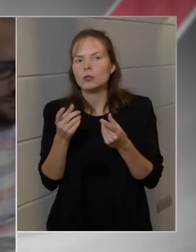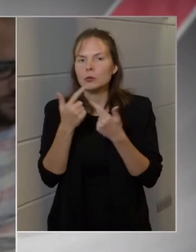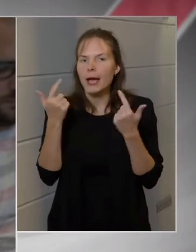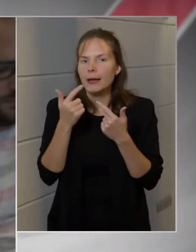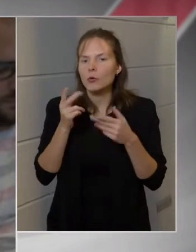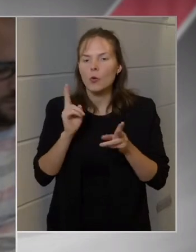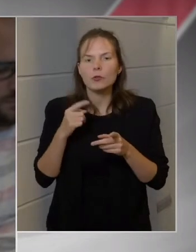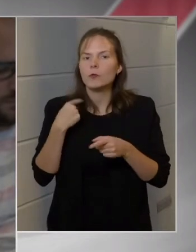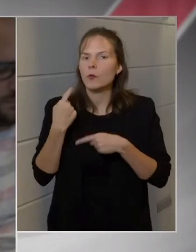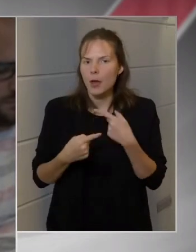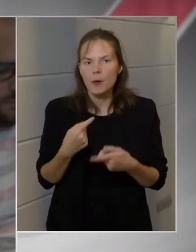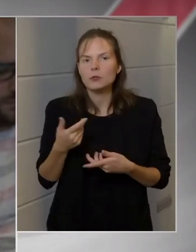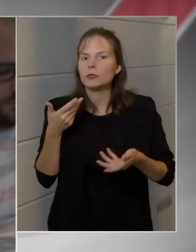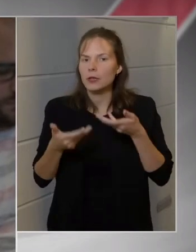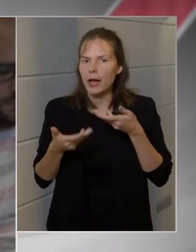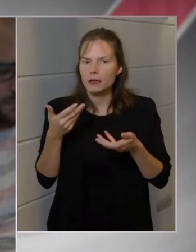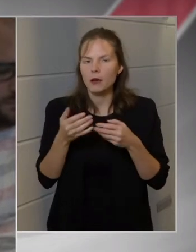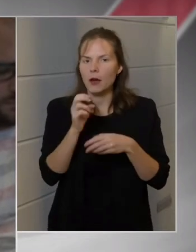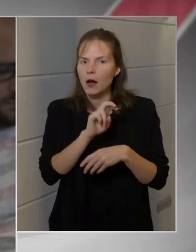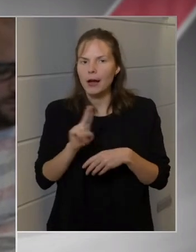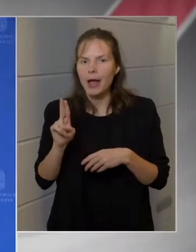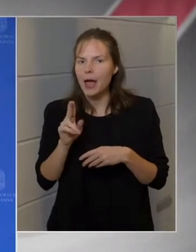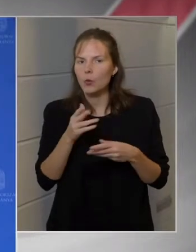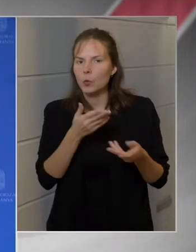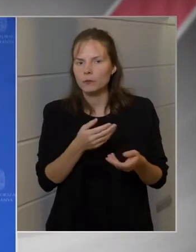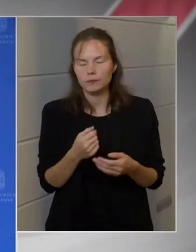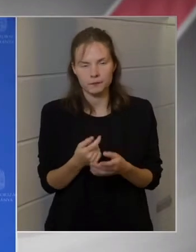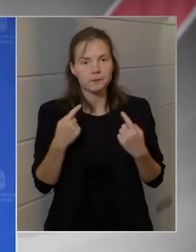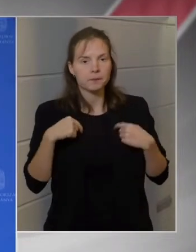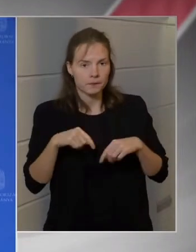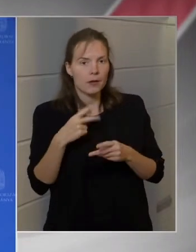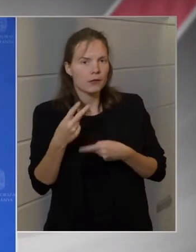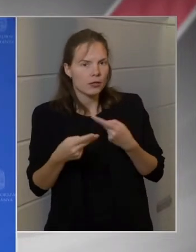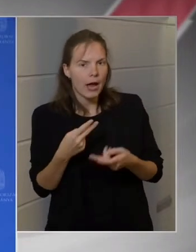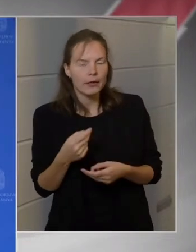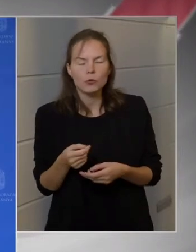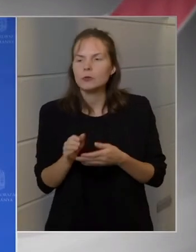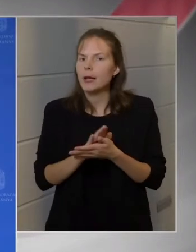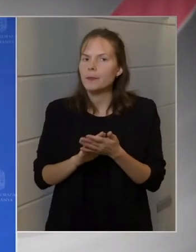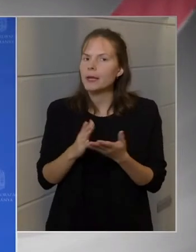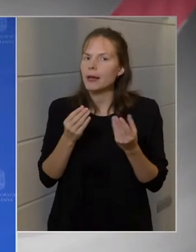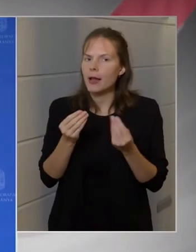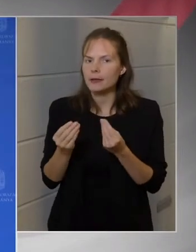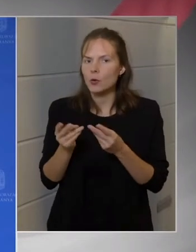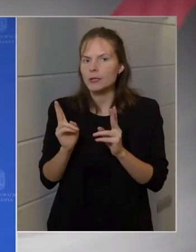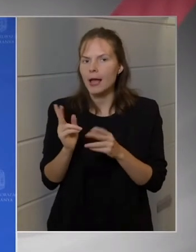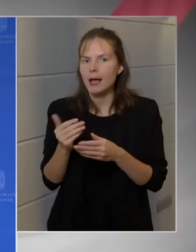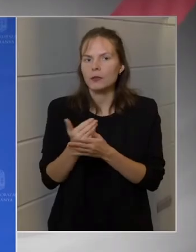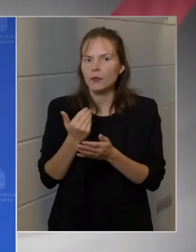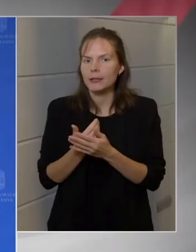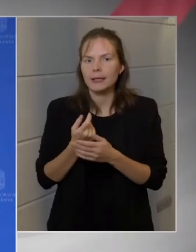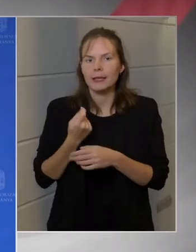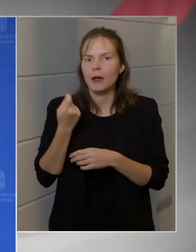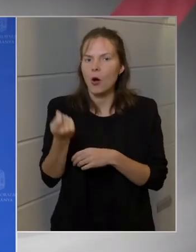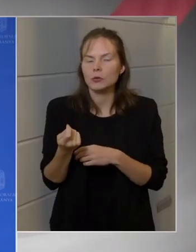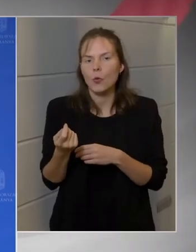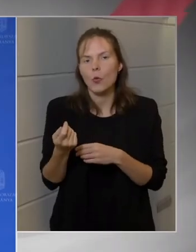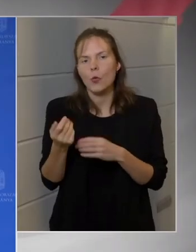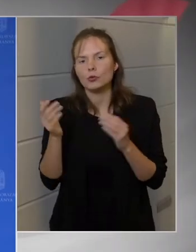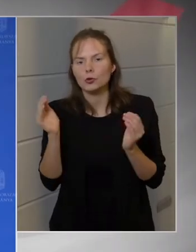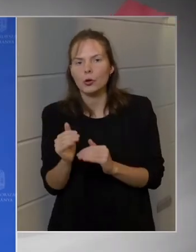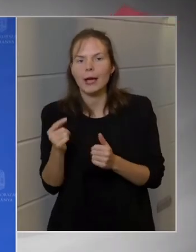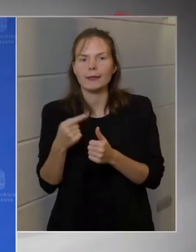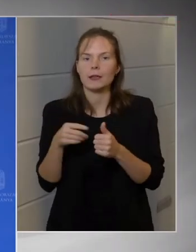hogy folyamatosan tárgyalnak az Európai Unióval. Ezt vizsgáljuk. Milyen eszköz lehet ez a jövedéki adó csökkentésen és a